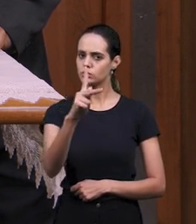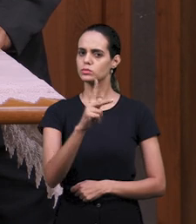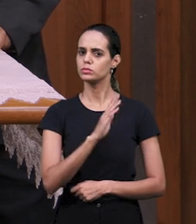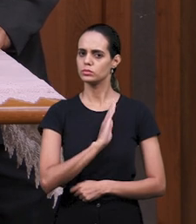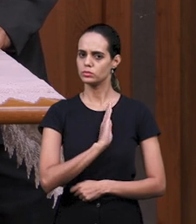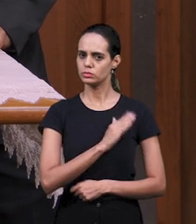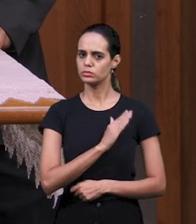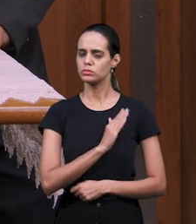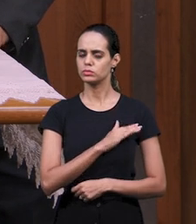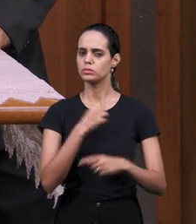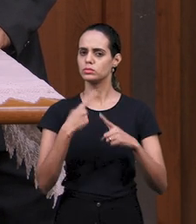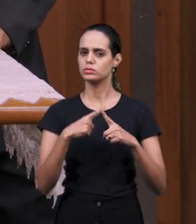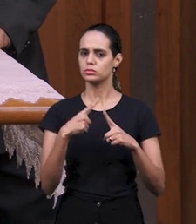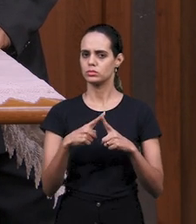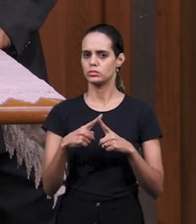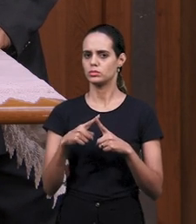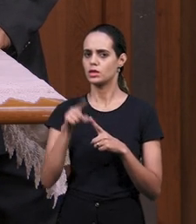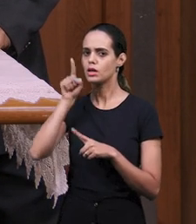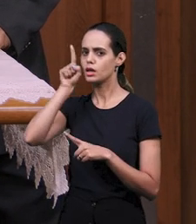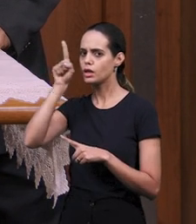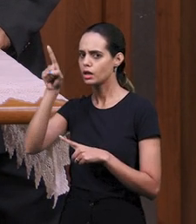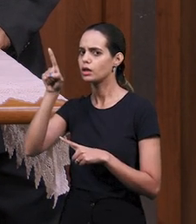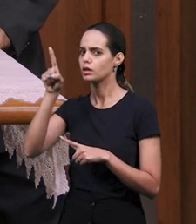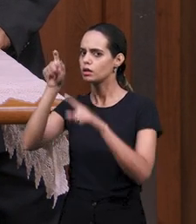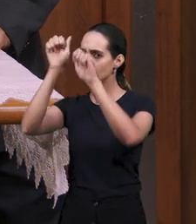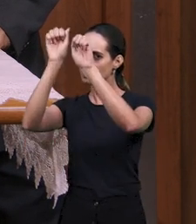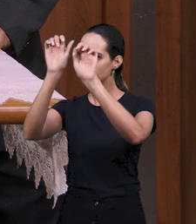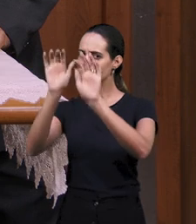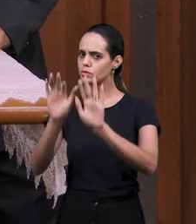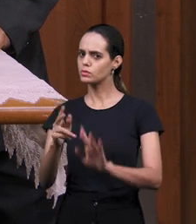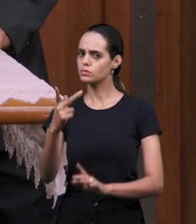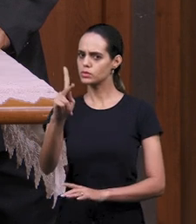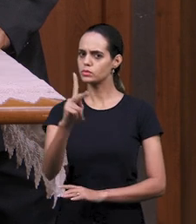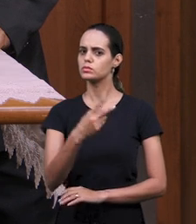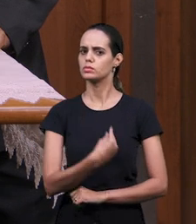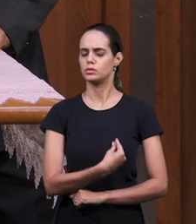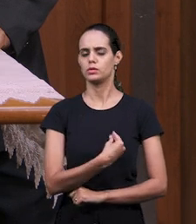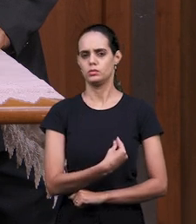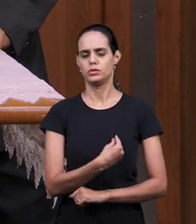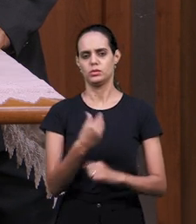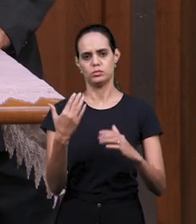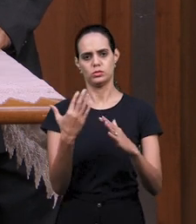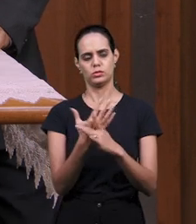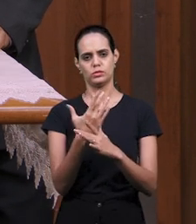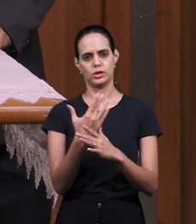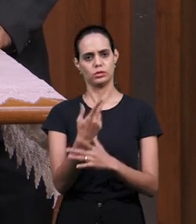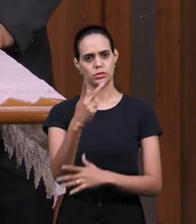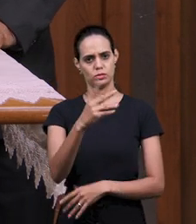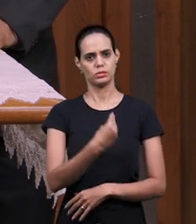исходит от Него. Имя Его будет прославлено в вашей жизни, в доме вашем. Помолимся.